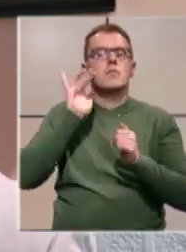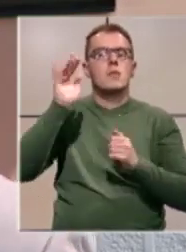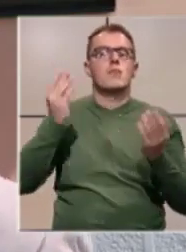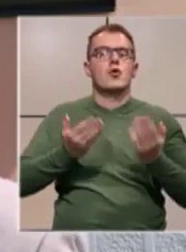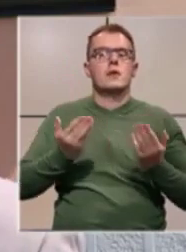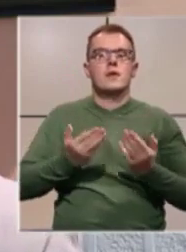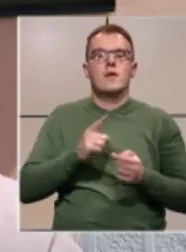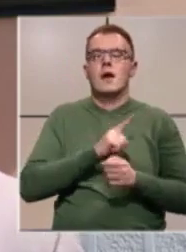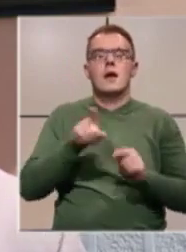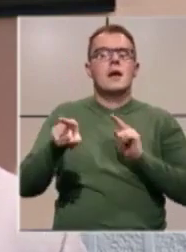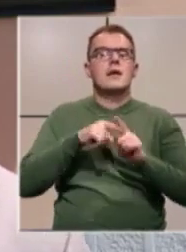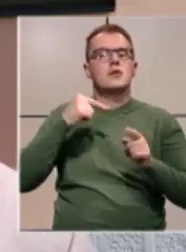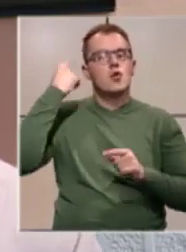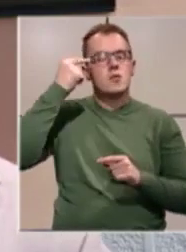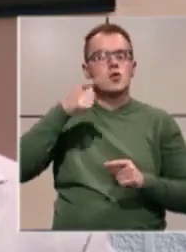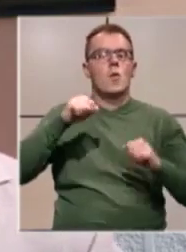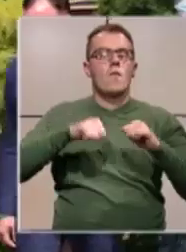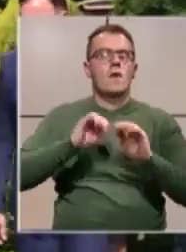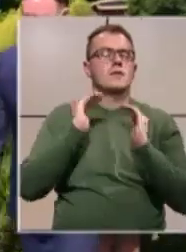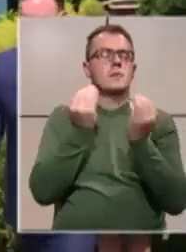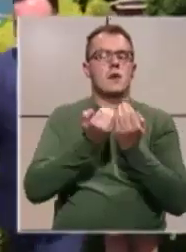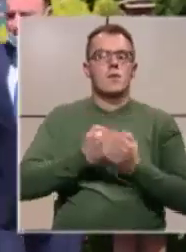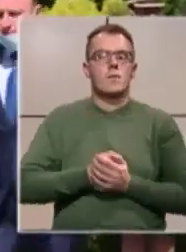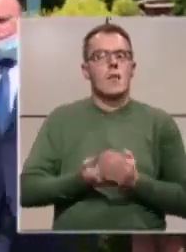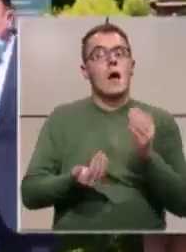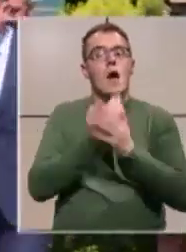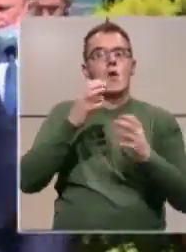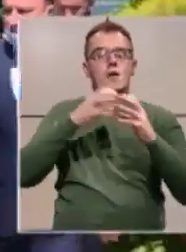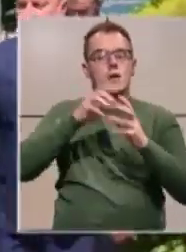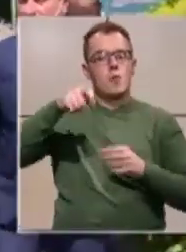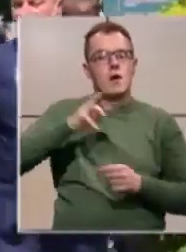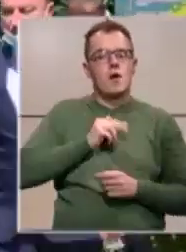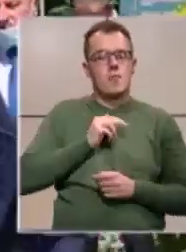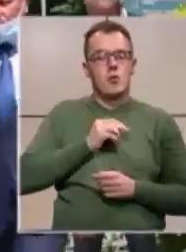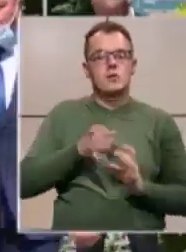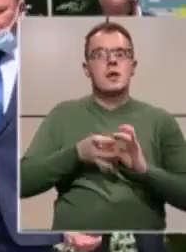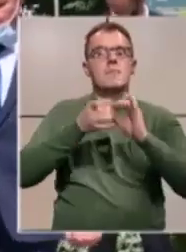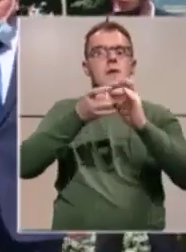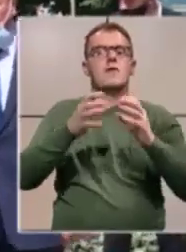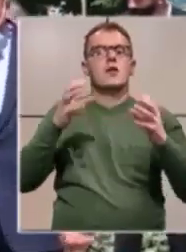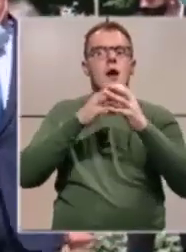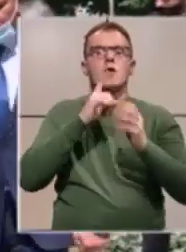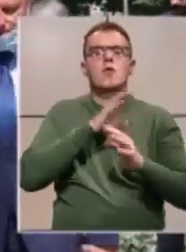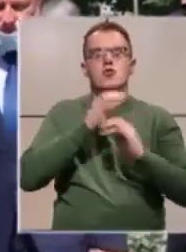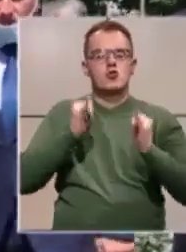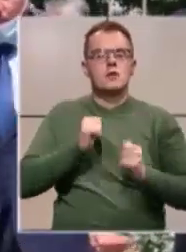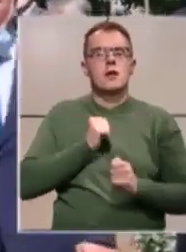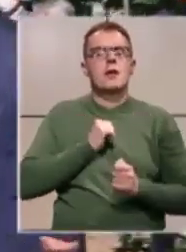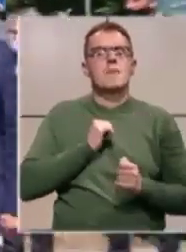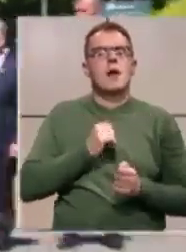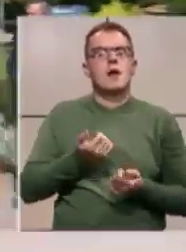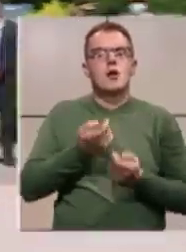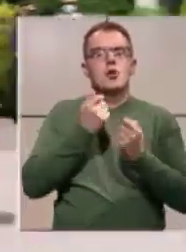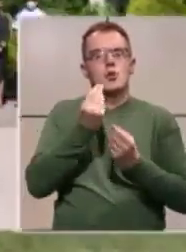neistomišljenika u vlastnim redom. A novi tim uprave policije predvode kadrovi koji su do sada imali skromne